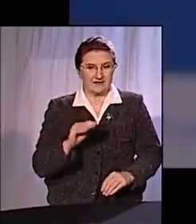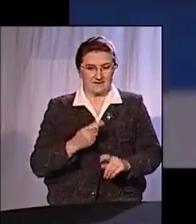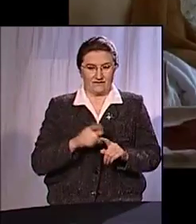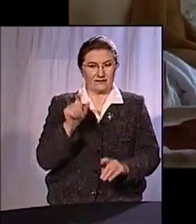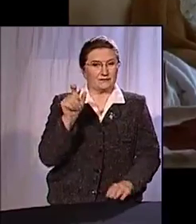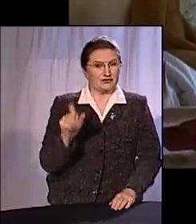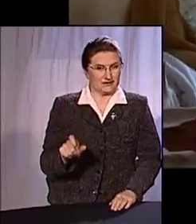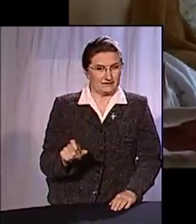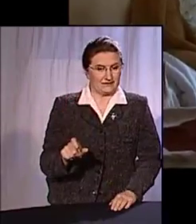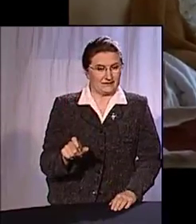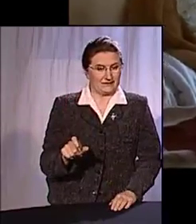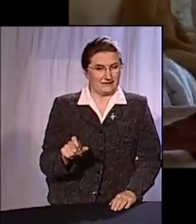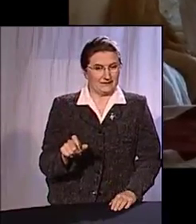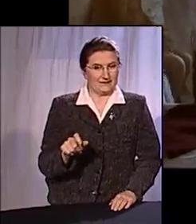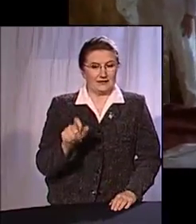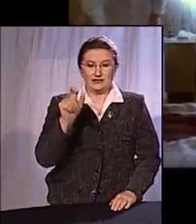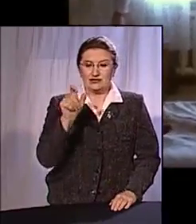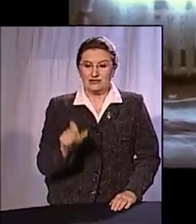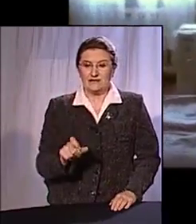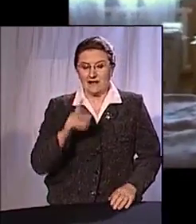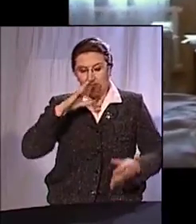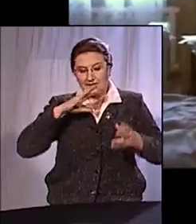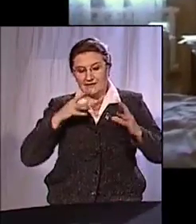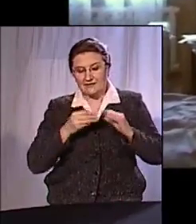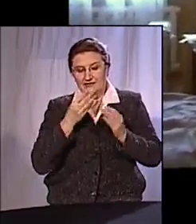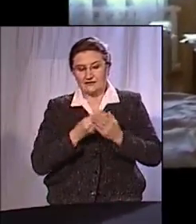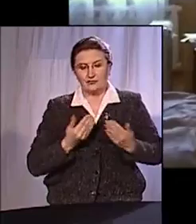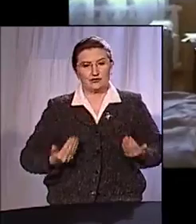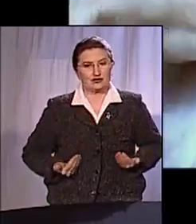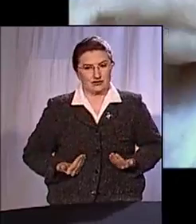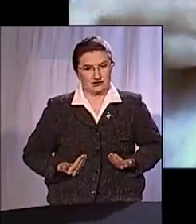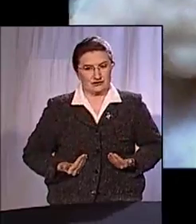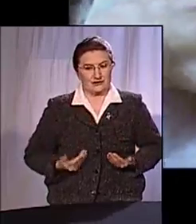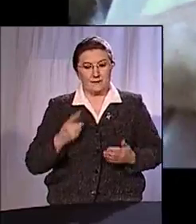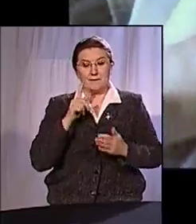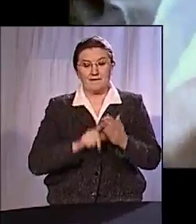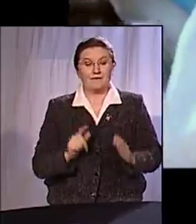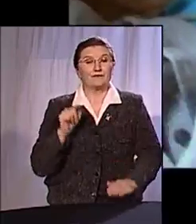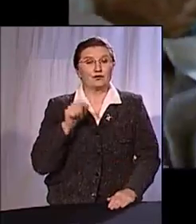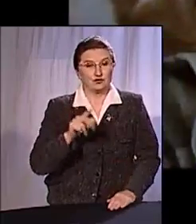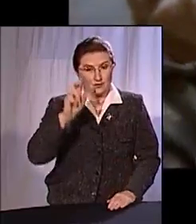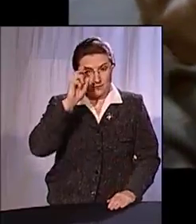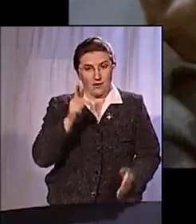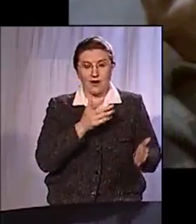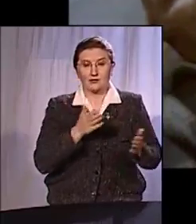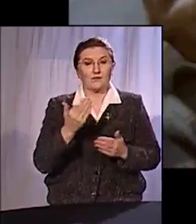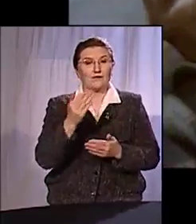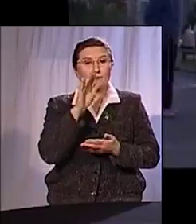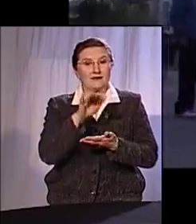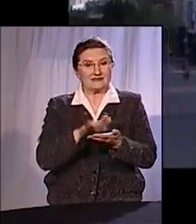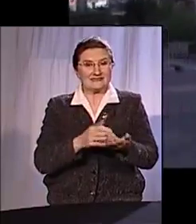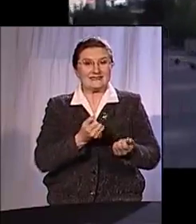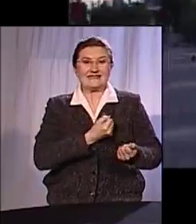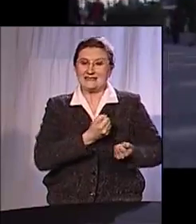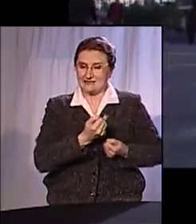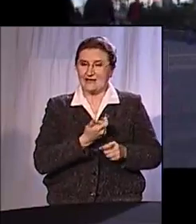человеке преобладает. Человек анализирует всю свою жизнь. И поверить в то, что Бог готов простить его грехи,